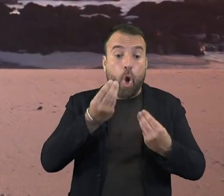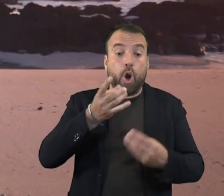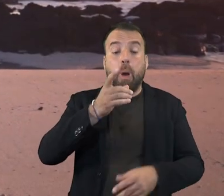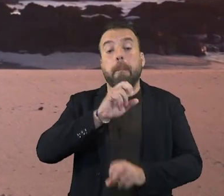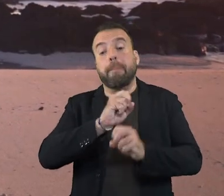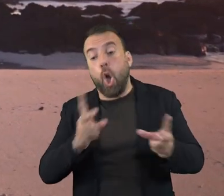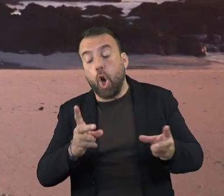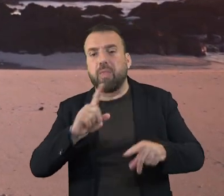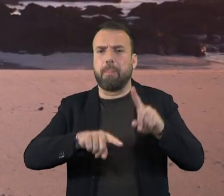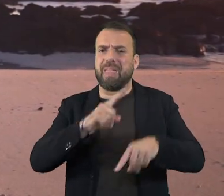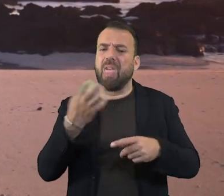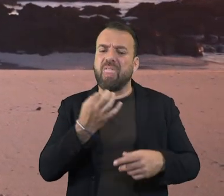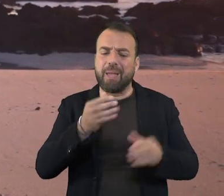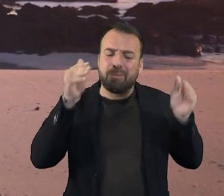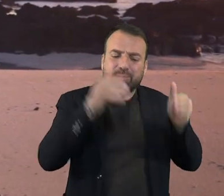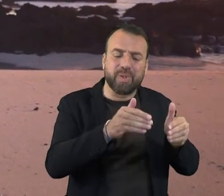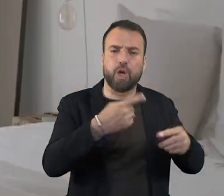controlar del vostre dia a dia.